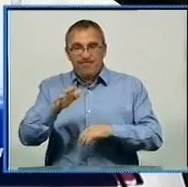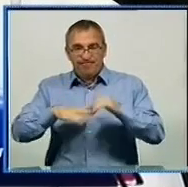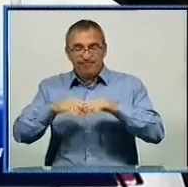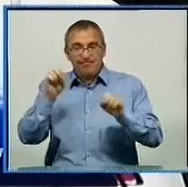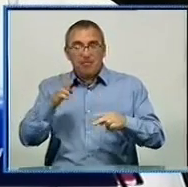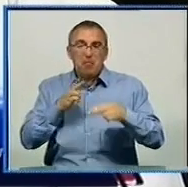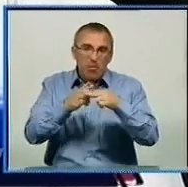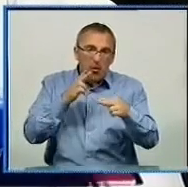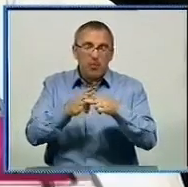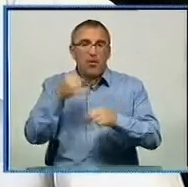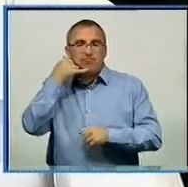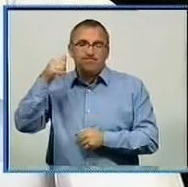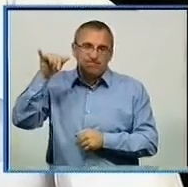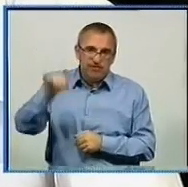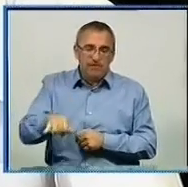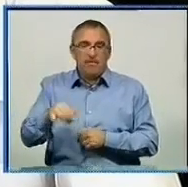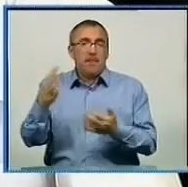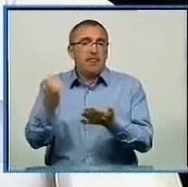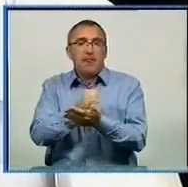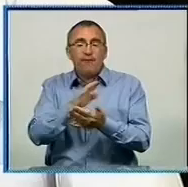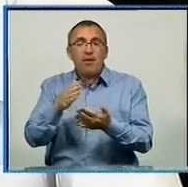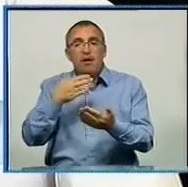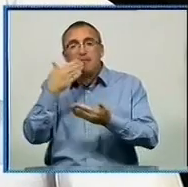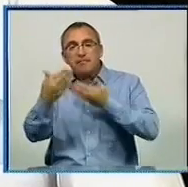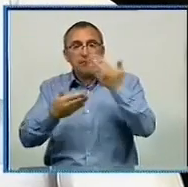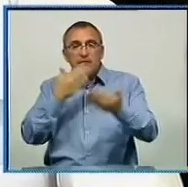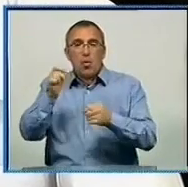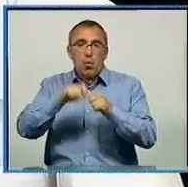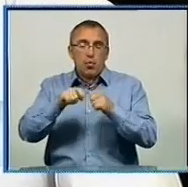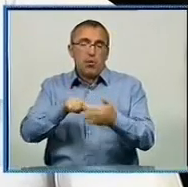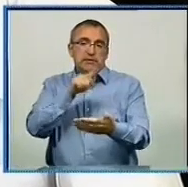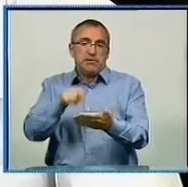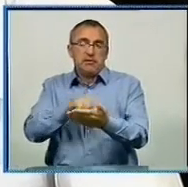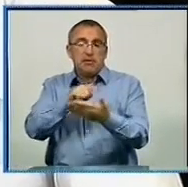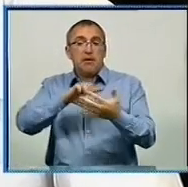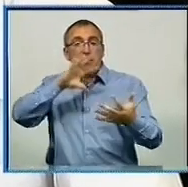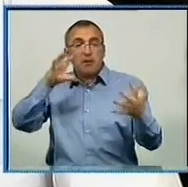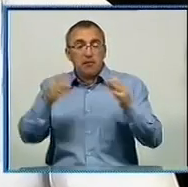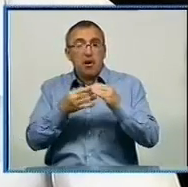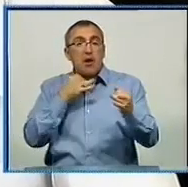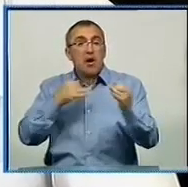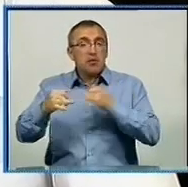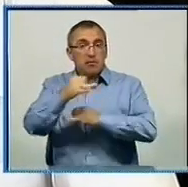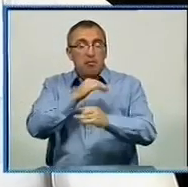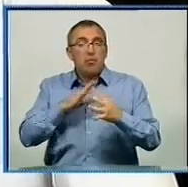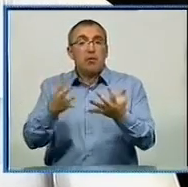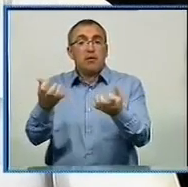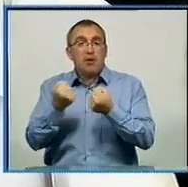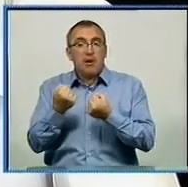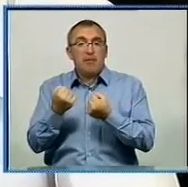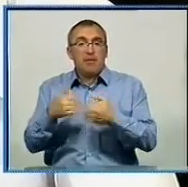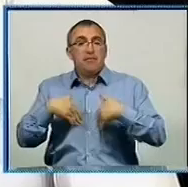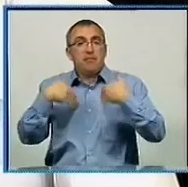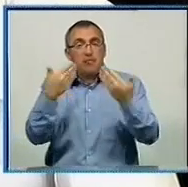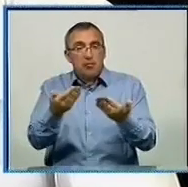співрозмовника, кинула слухавку, тим самим не вдалося задати всі контрольні запитання. Підсумовуючи дану розмову, нам було отримано рекомендацію